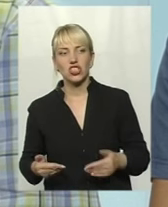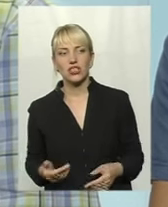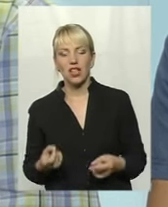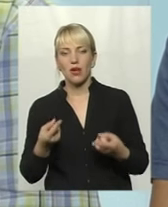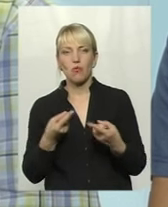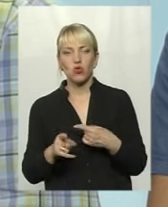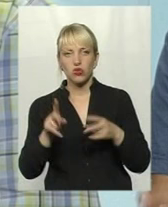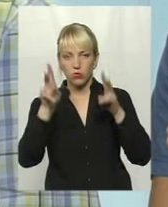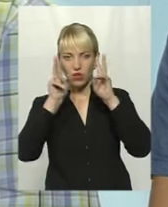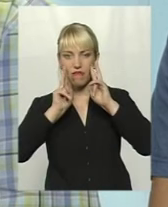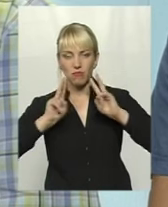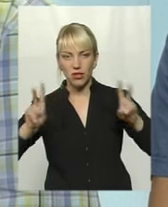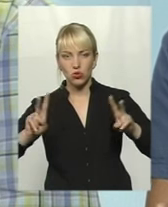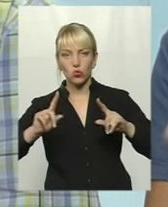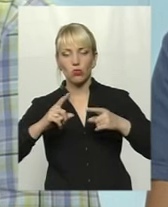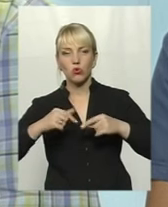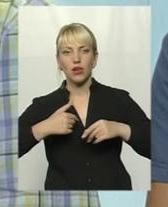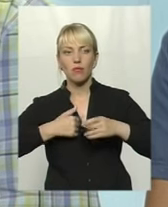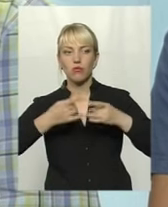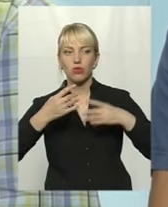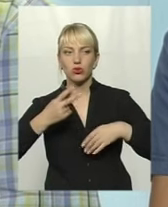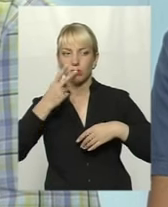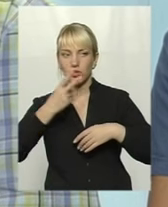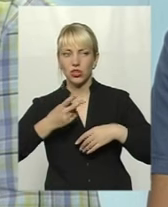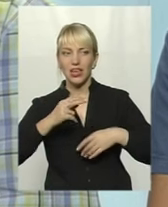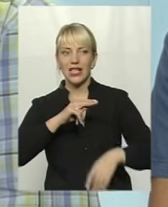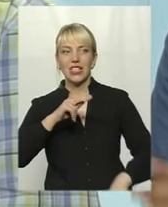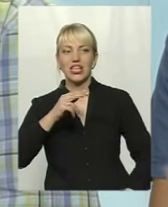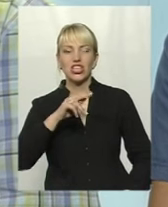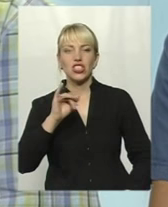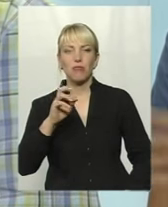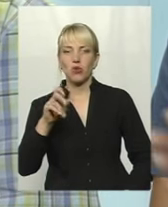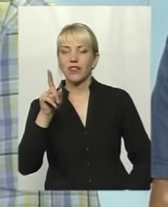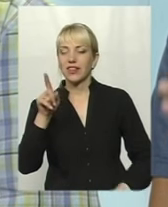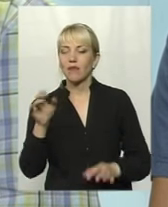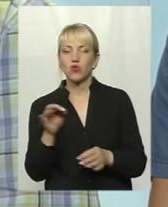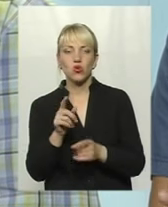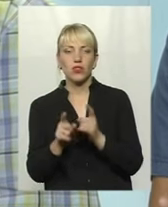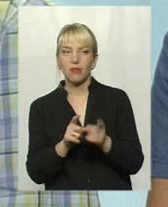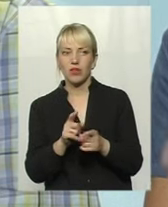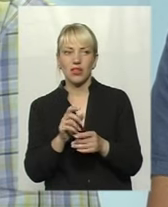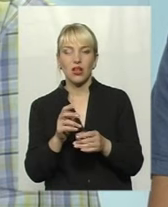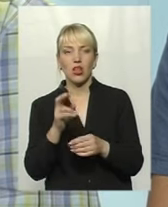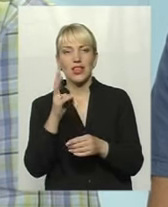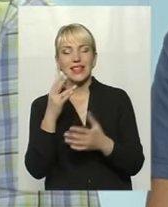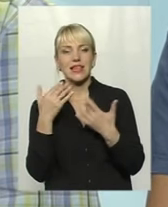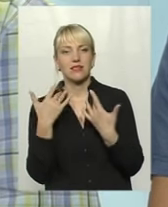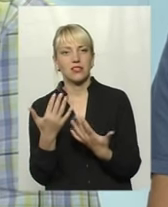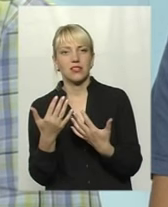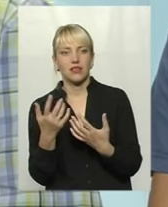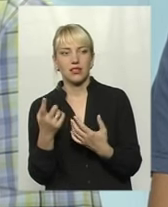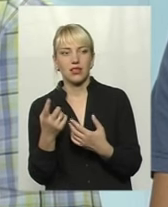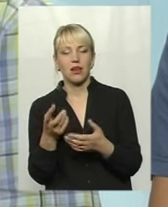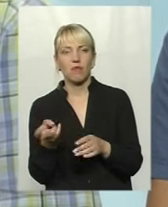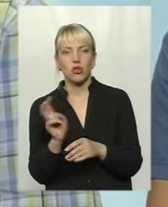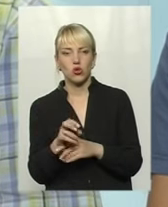-іншому вони не вміють. Тому я просто хотів показати Щебурівку. Там не мінялося ні ОТГ, нічого. Наскільки прийшов